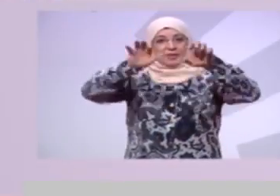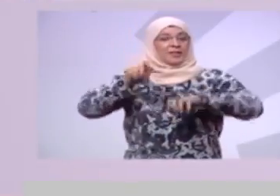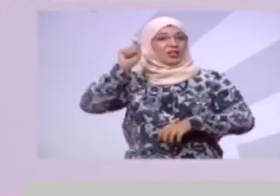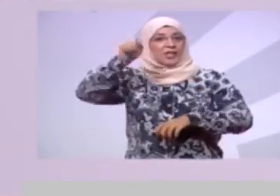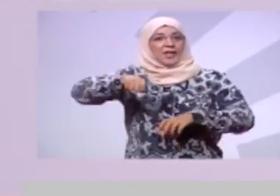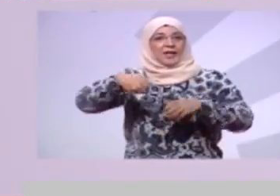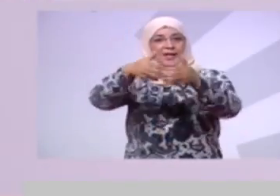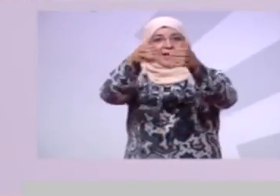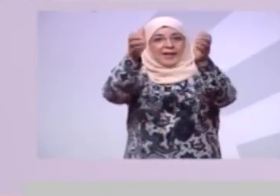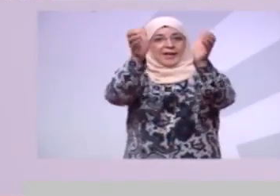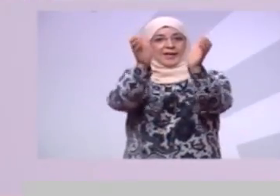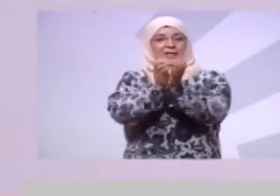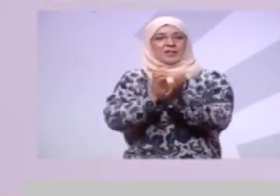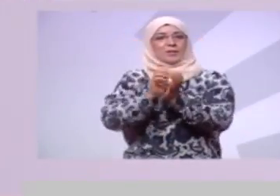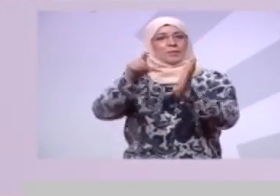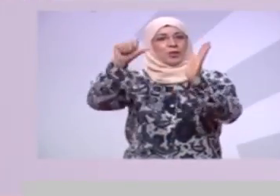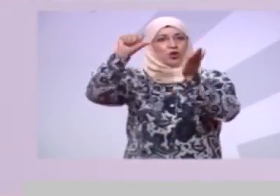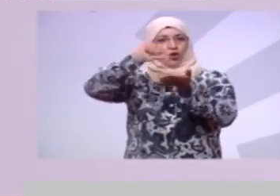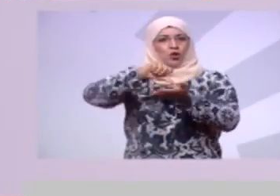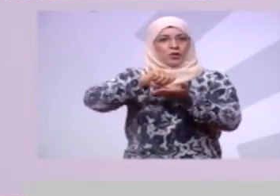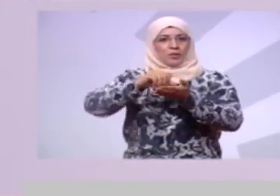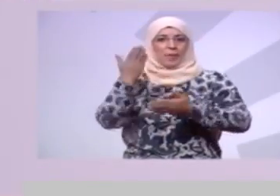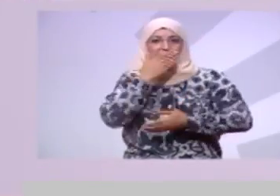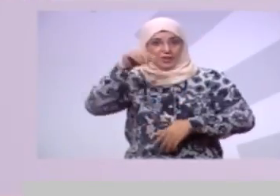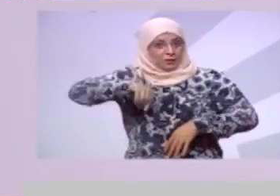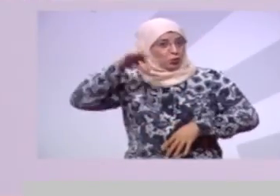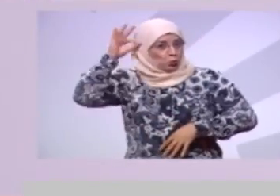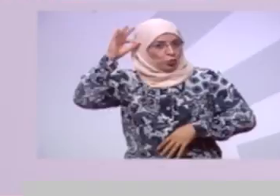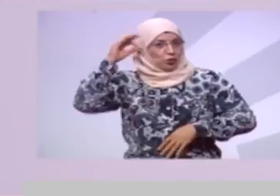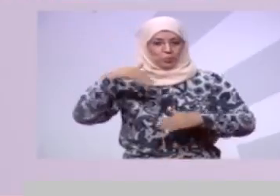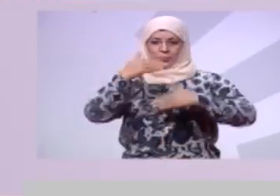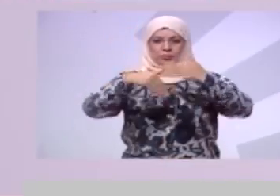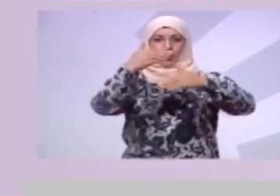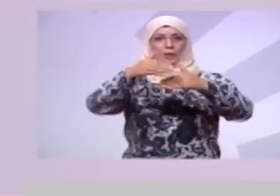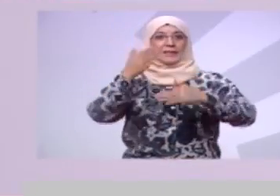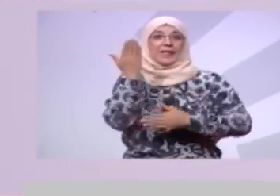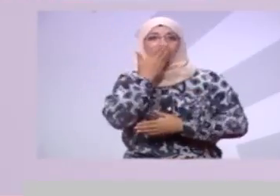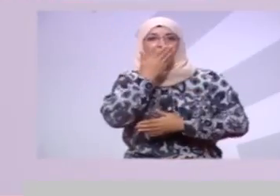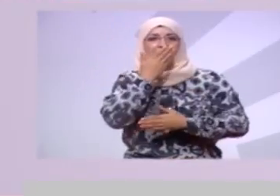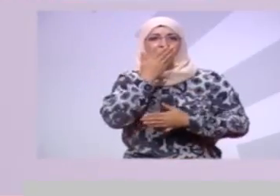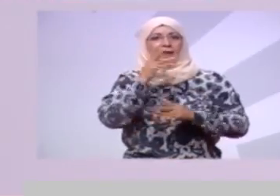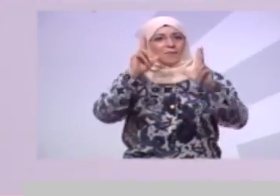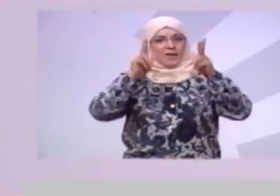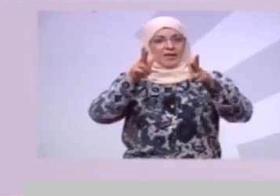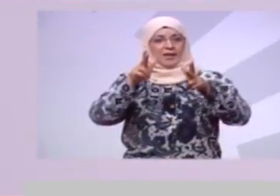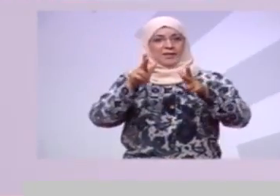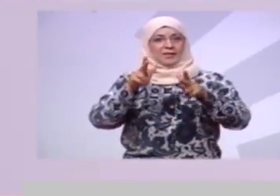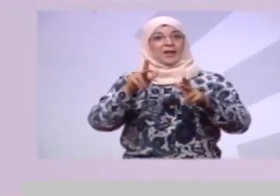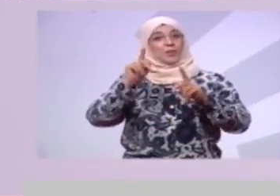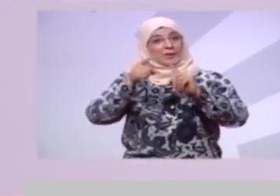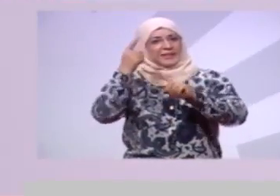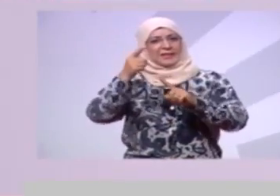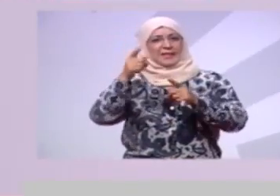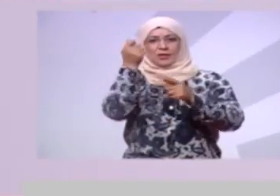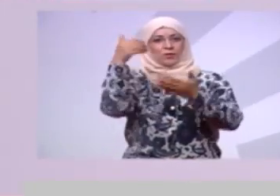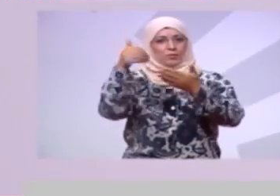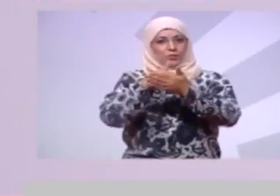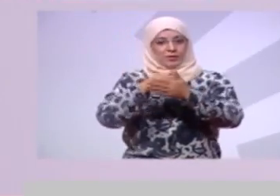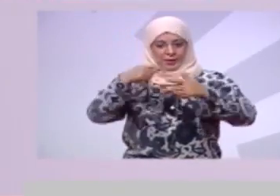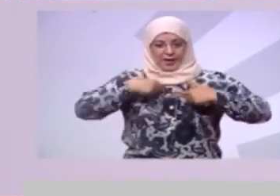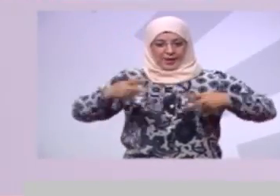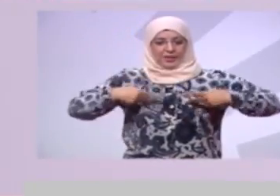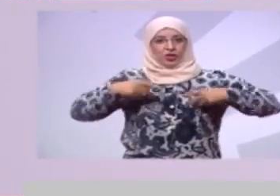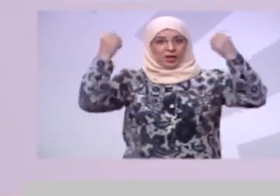قريت في تونس وكملت قرأتي في كندا وتخصصت في ميدان الفينانس في 2011 عاشت ثورة في تونس وأنا